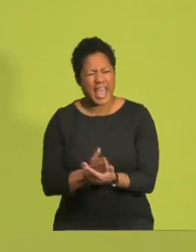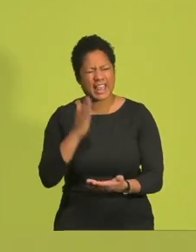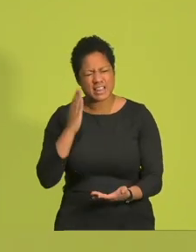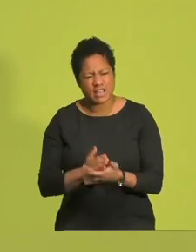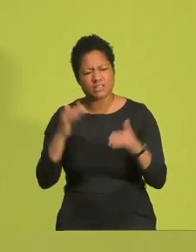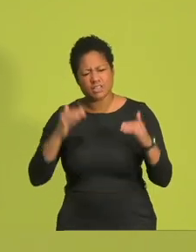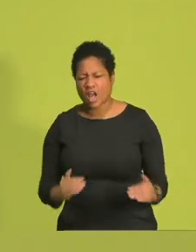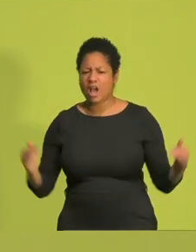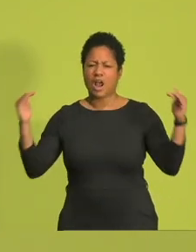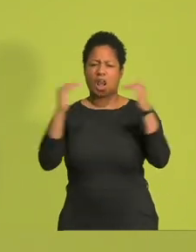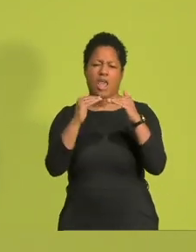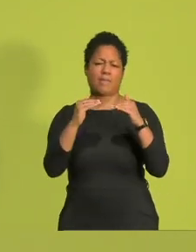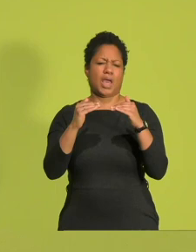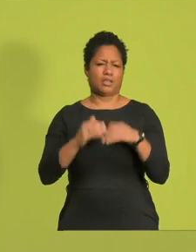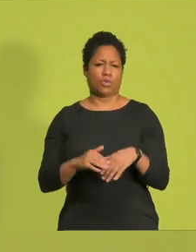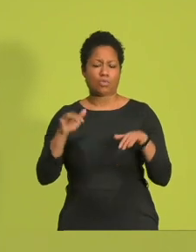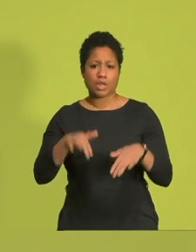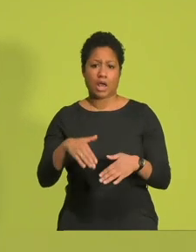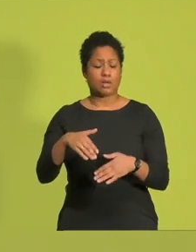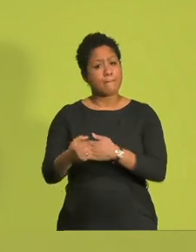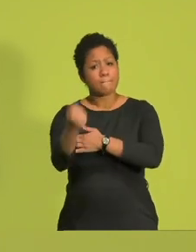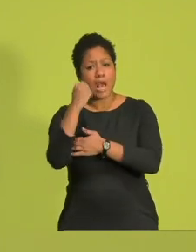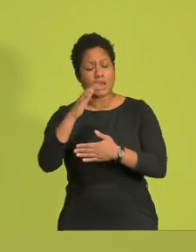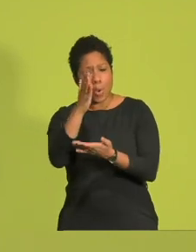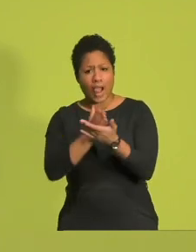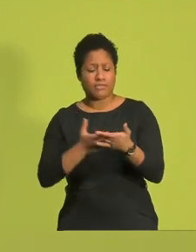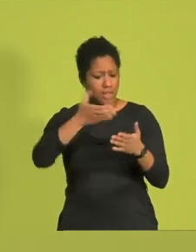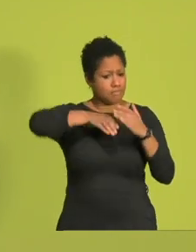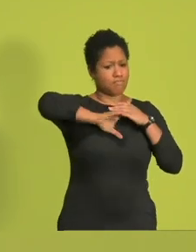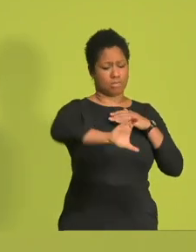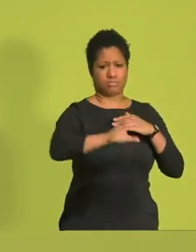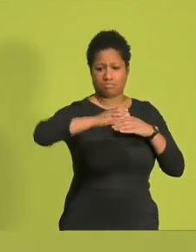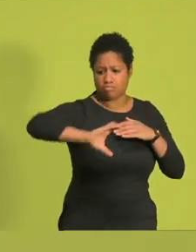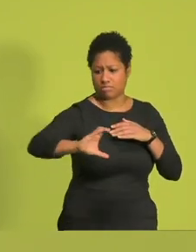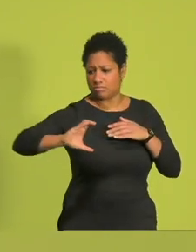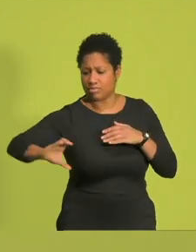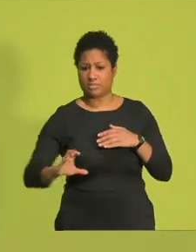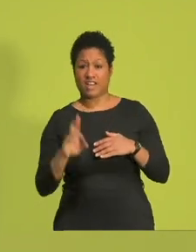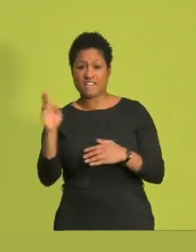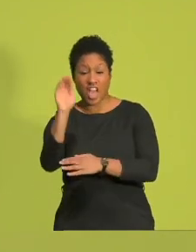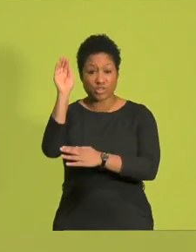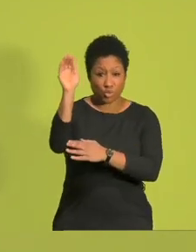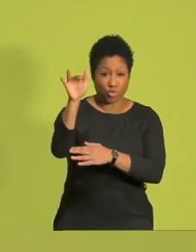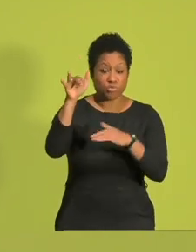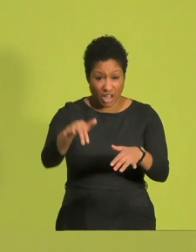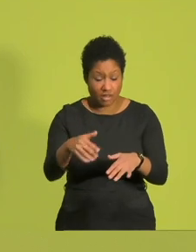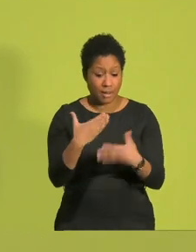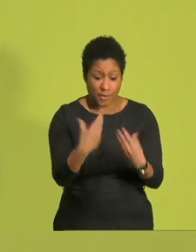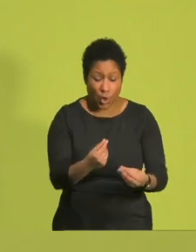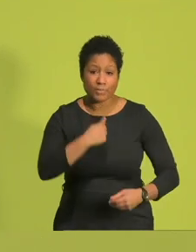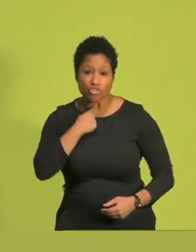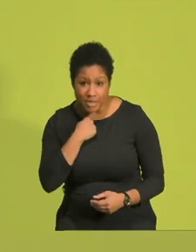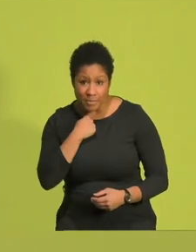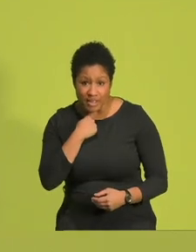und endlich die Hälfte der Macht bekommen. Wir geben denen eine Stimme, denen die Zukunft gehört. Wir werden das